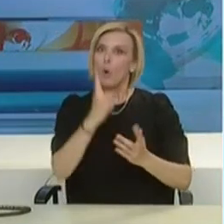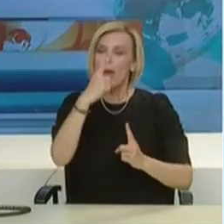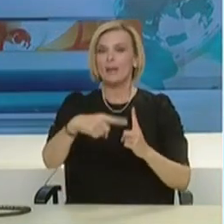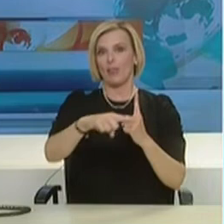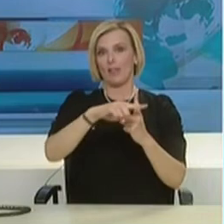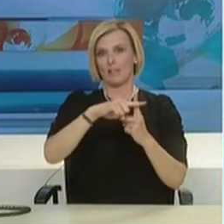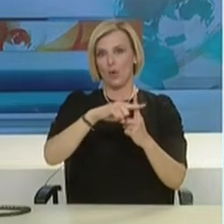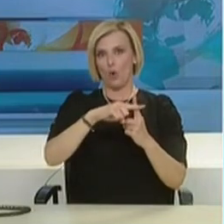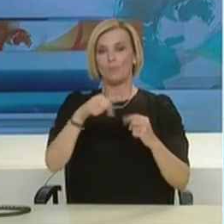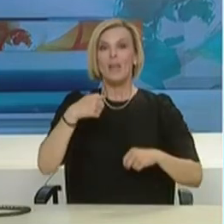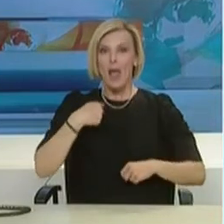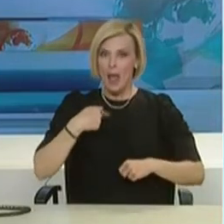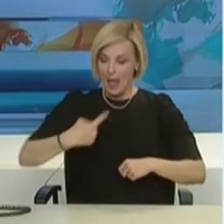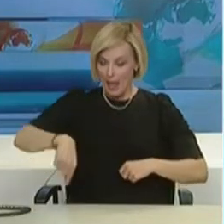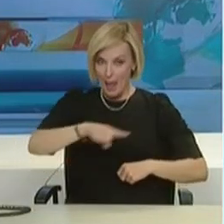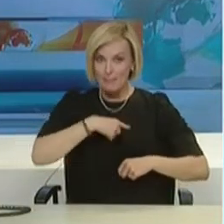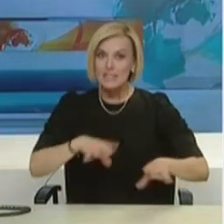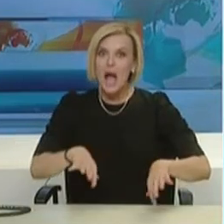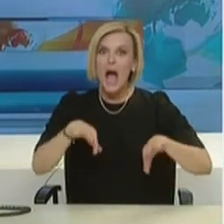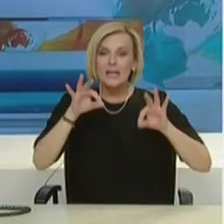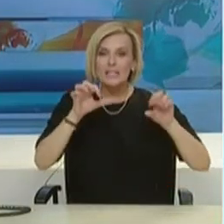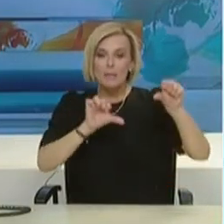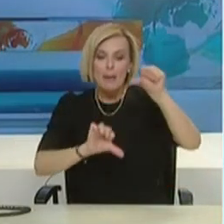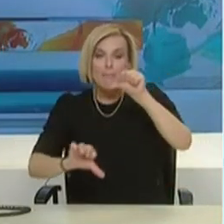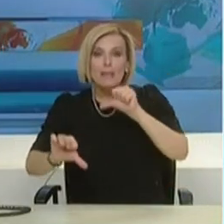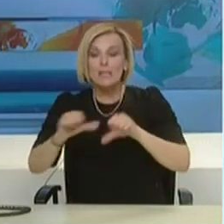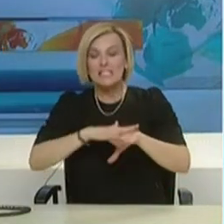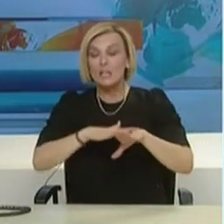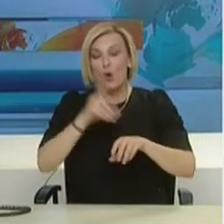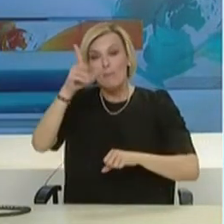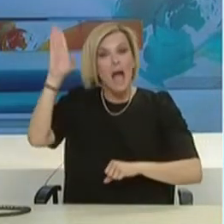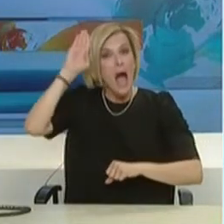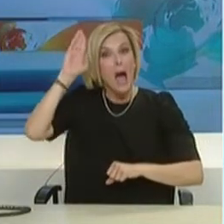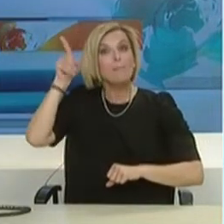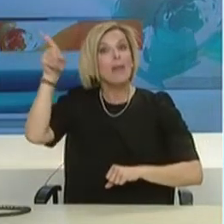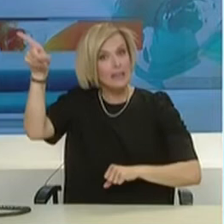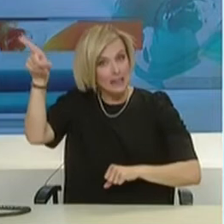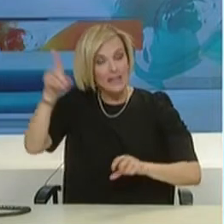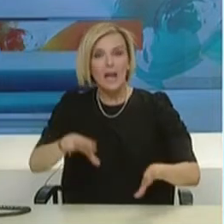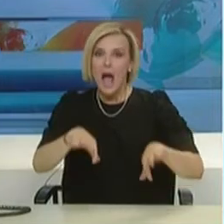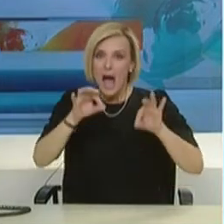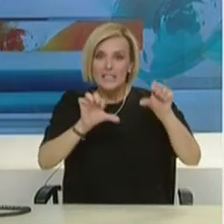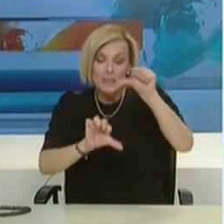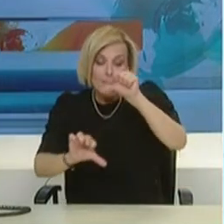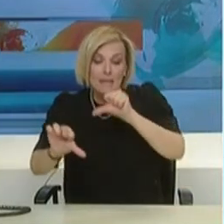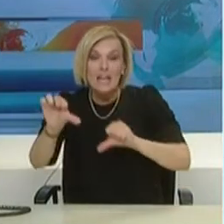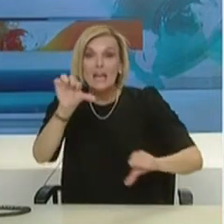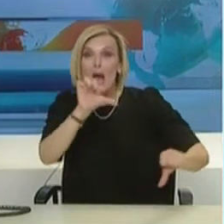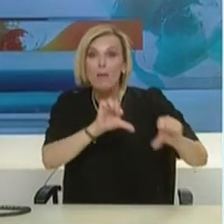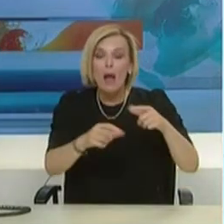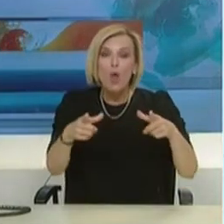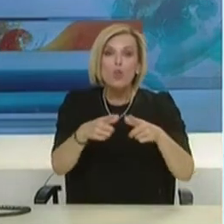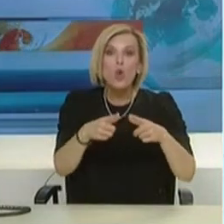Ξεκίνησε η πρώτη πειραματική κλινική έρευνα για εμβόλιο στις ΗΠΑ. Θα εξετάσει 45 ανθρώπους